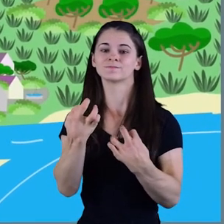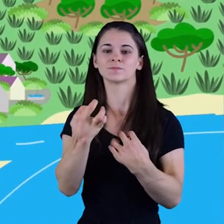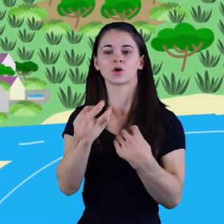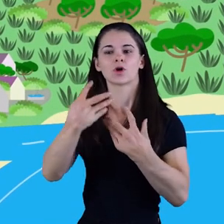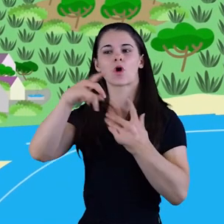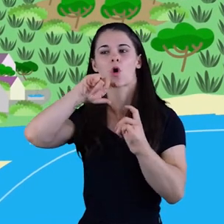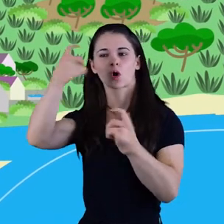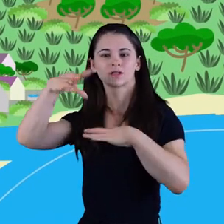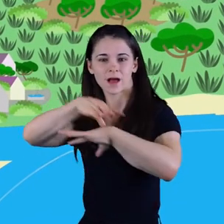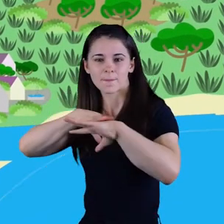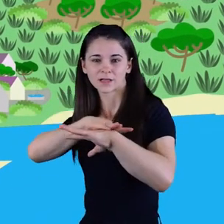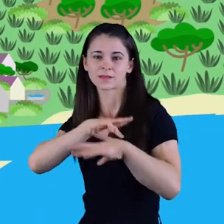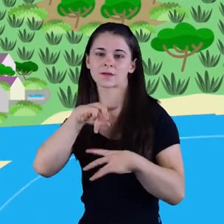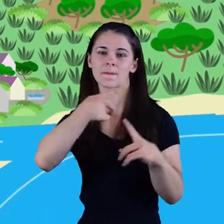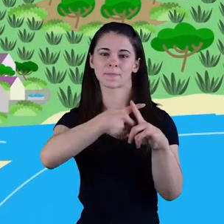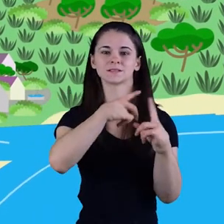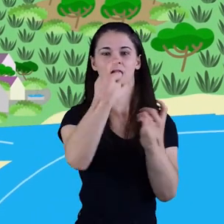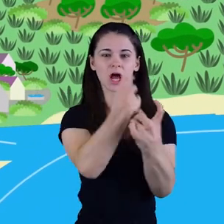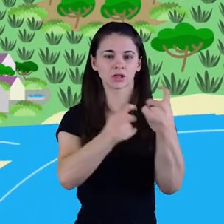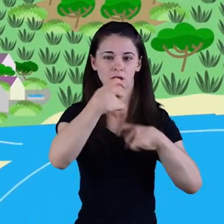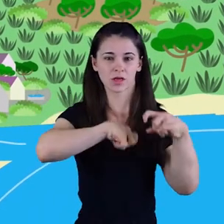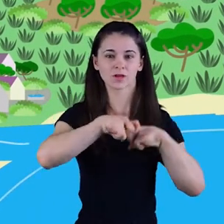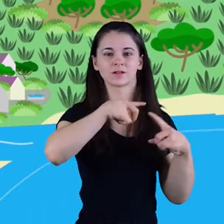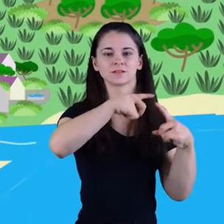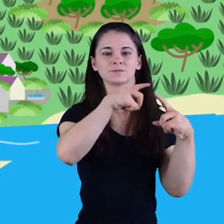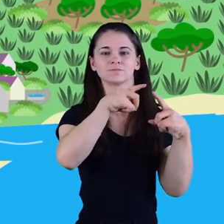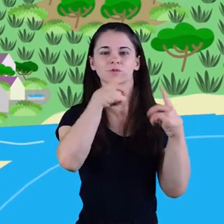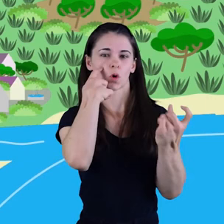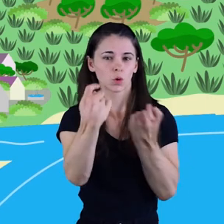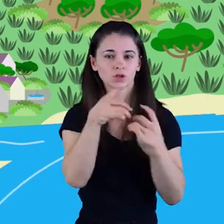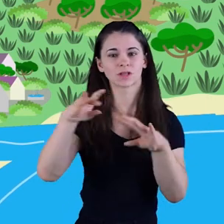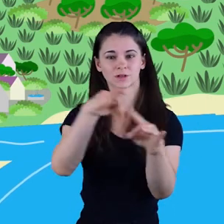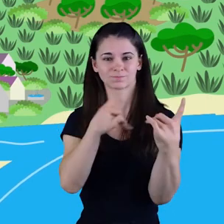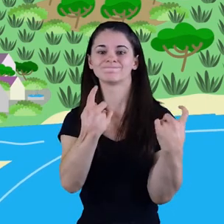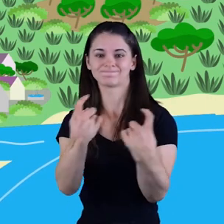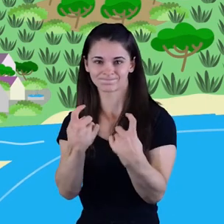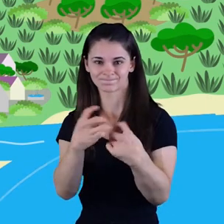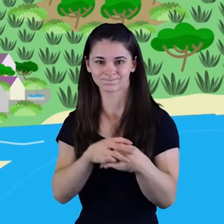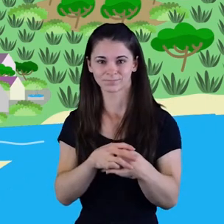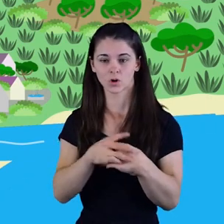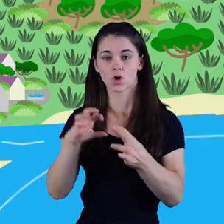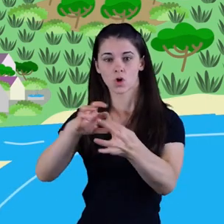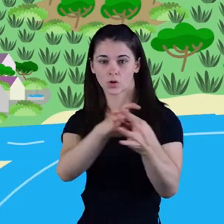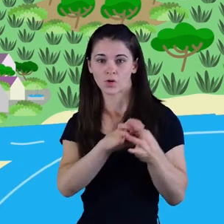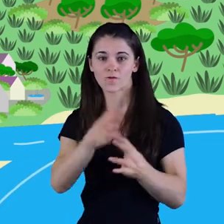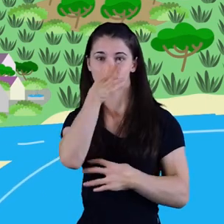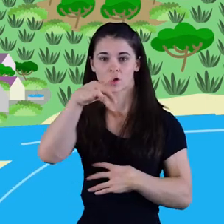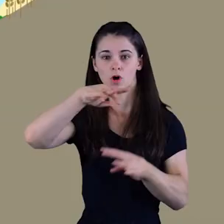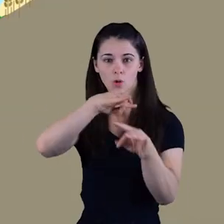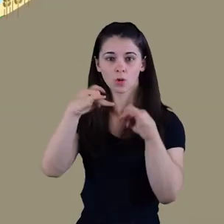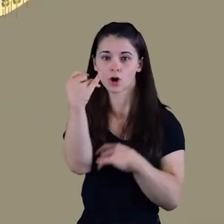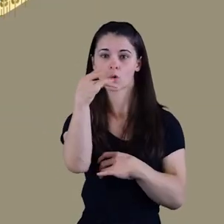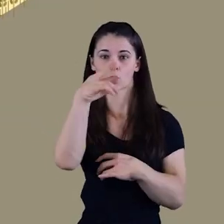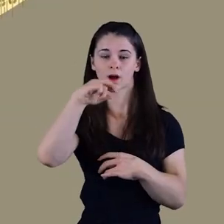comptar amb el suport d'altres administracions, així com d'associacions de custòdia del territori. En la Confederació Hidrogràfica del